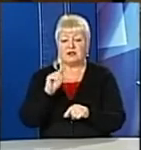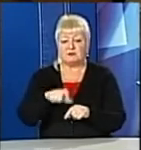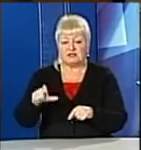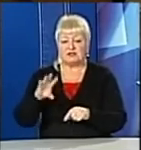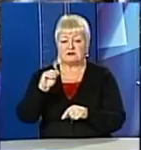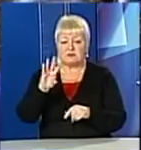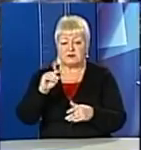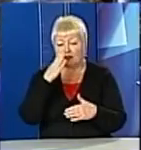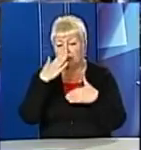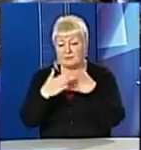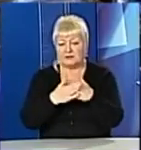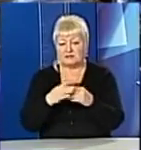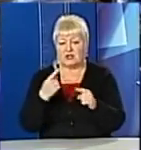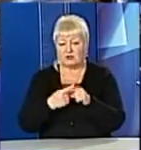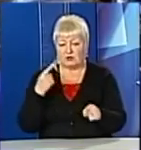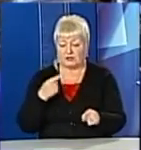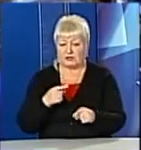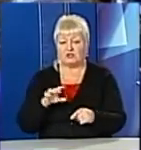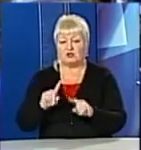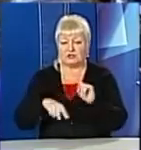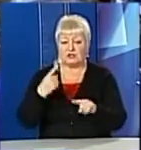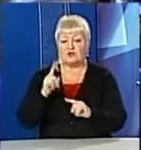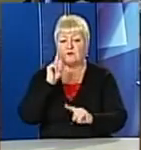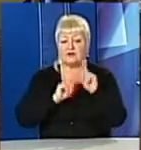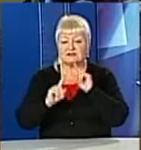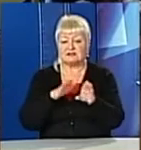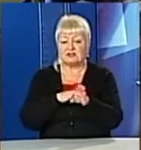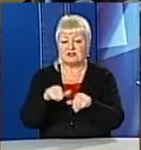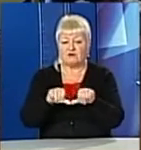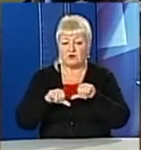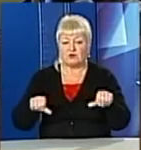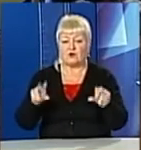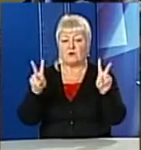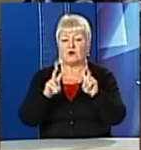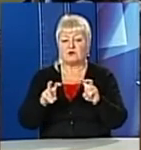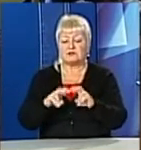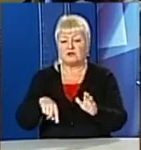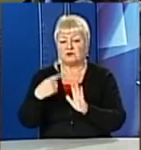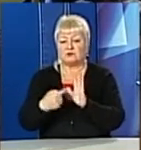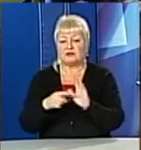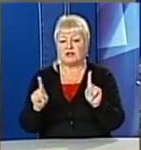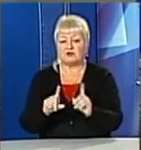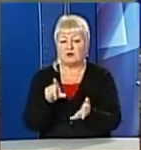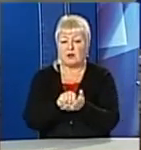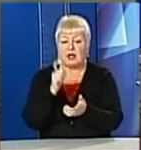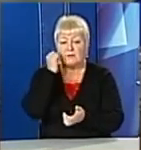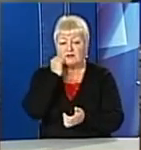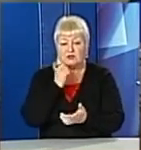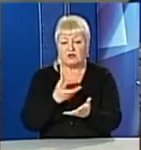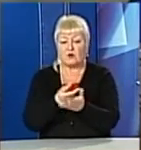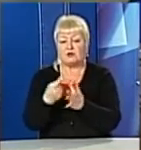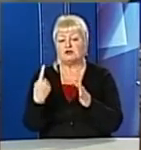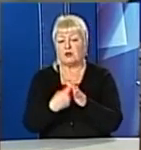близька до критичної. Тож на черговому засіданні виконкому розглянуть питання про те, щоб пенсіонери оплачували